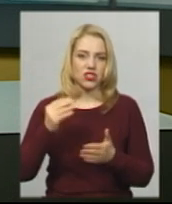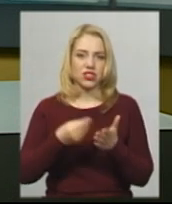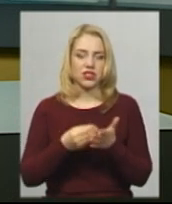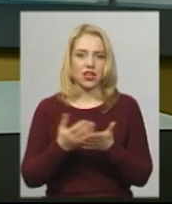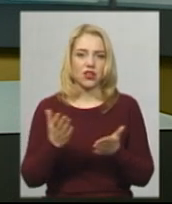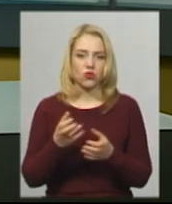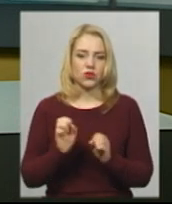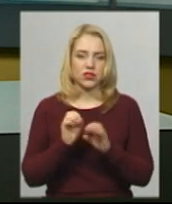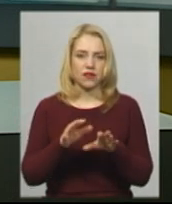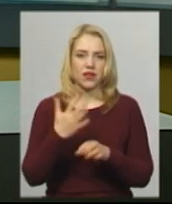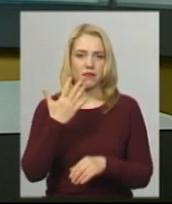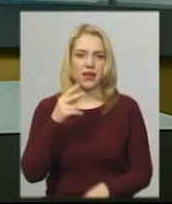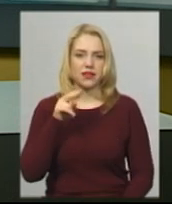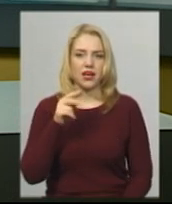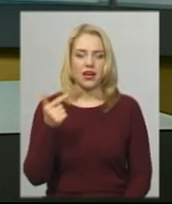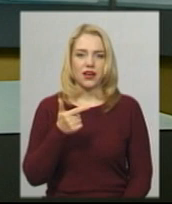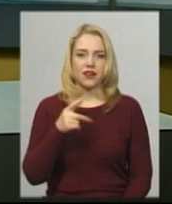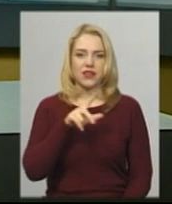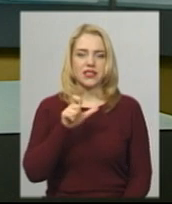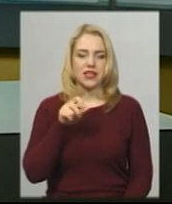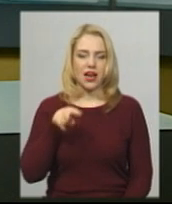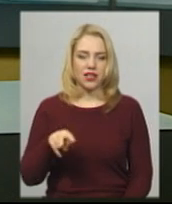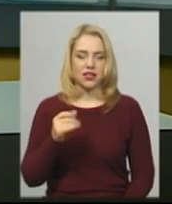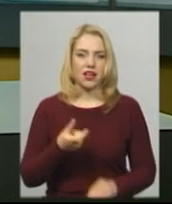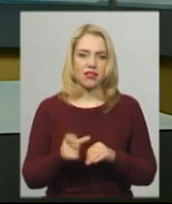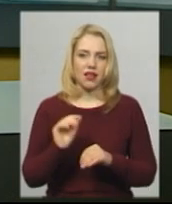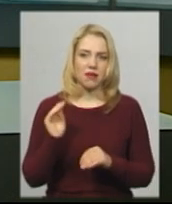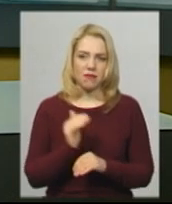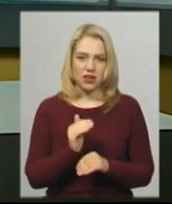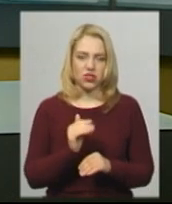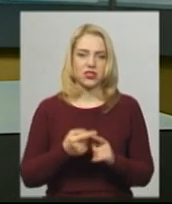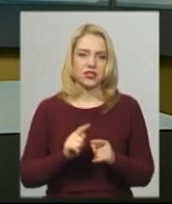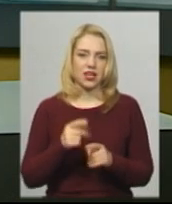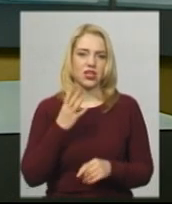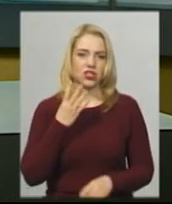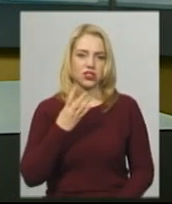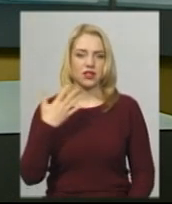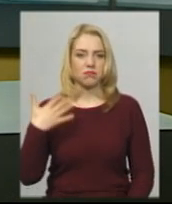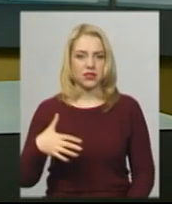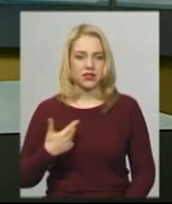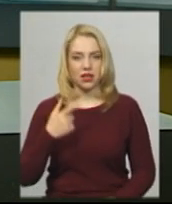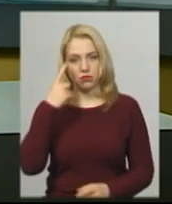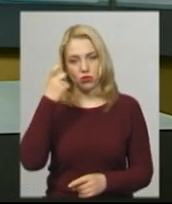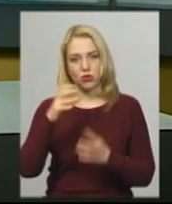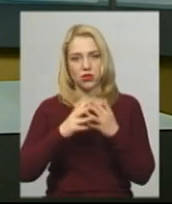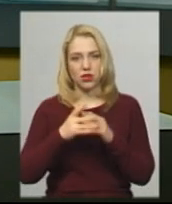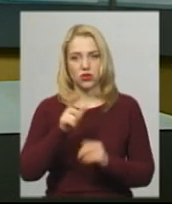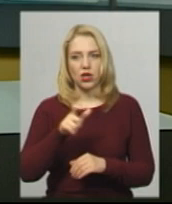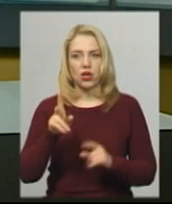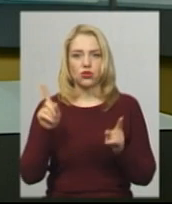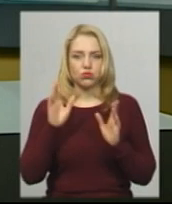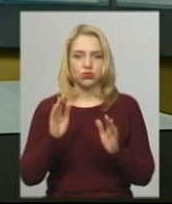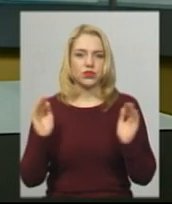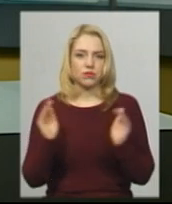молоко – 5 гривень за літр. Найнижча – 4 гривні 50 копійок. Селян попередили, що невдовзі ціну знизять до 4